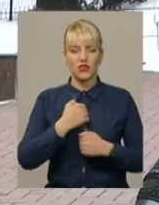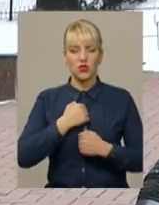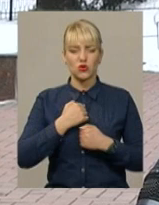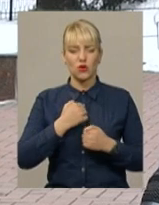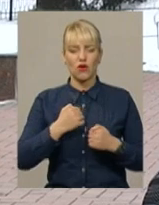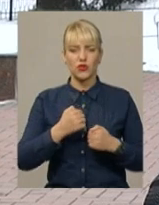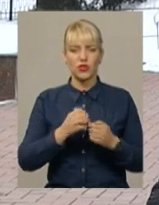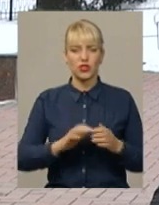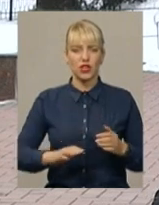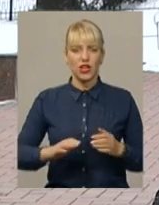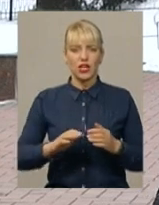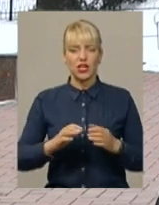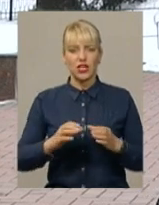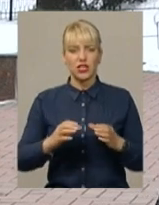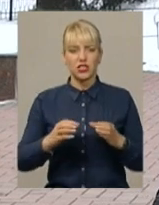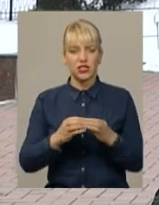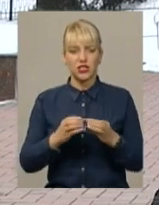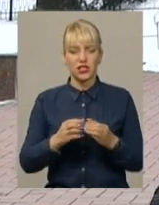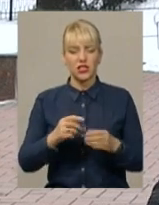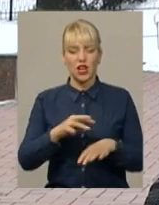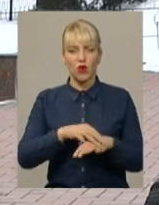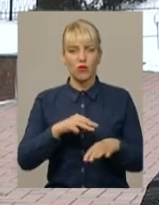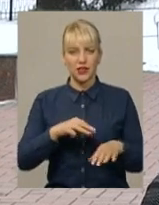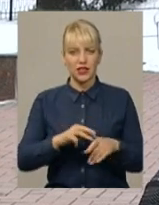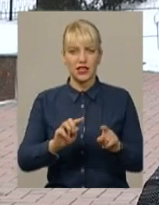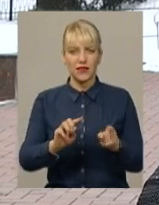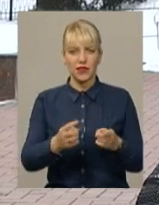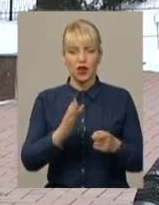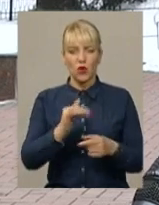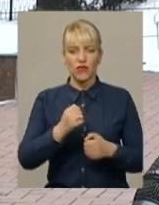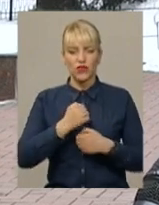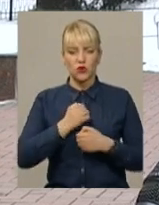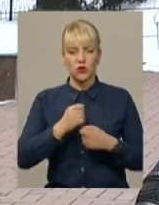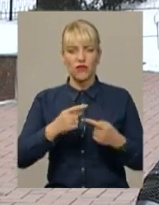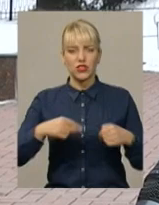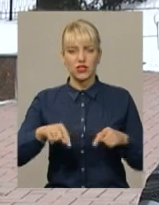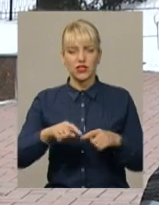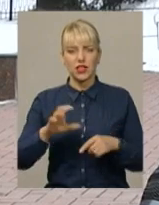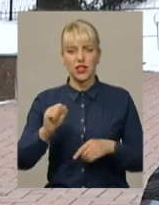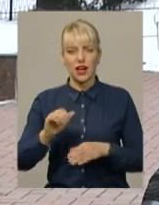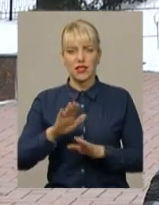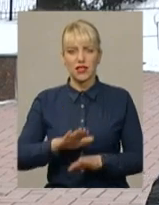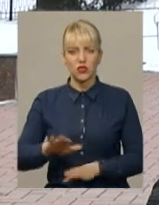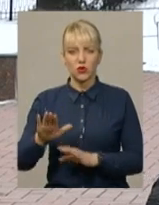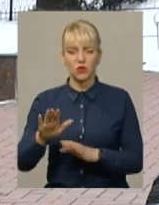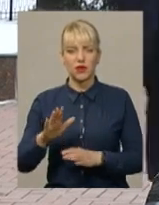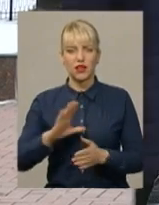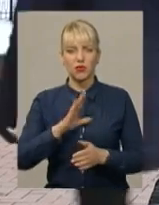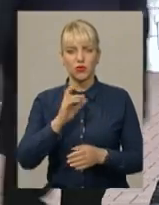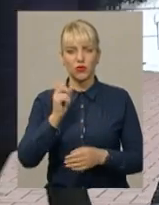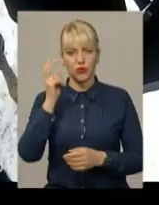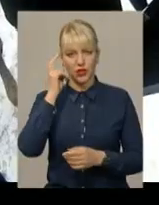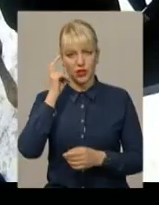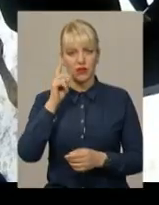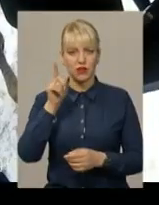частини затримали безпосередньо у військовій частині його заступника, який перебував в столиці, затриманого